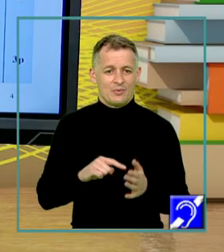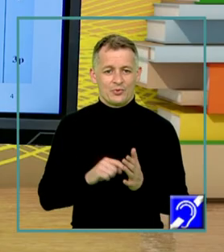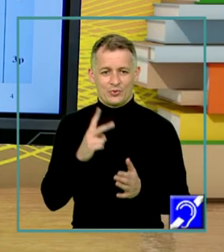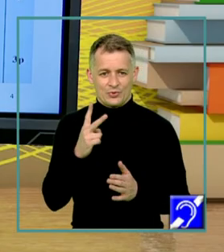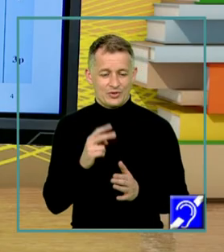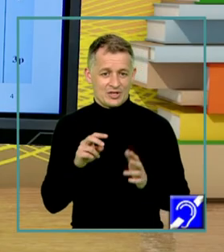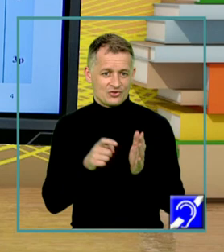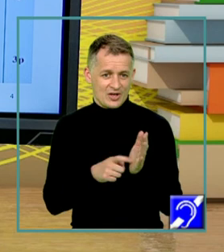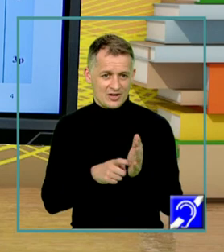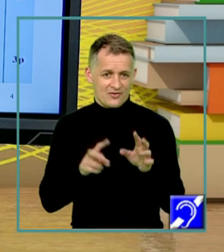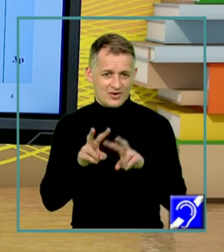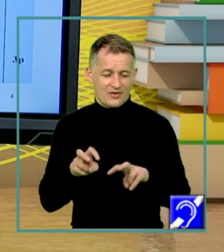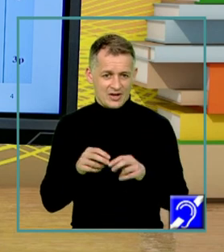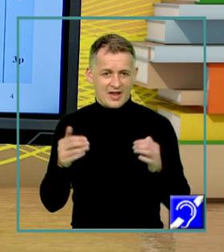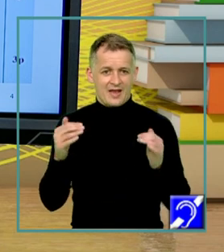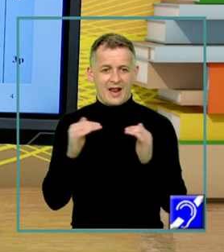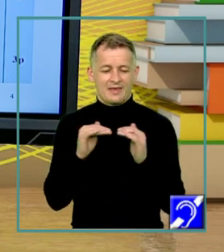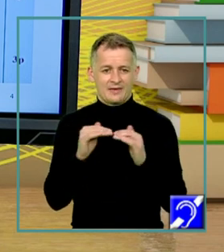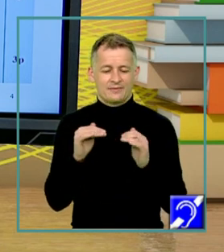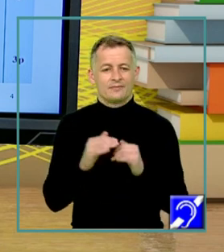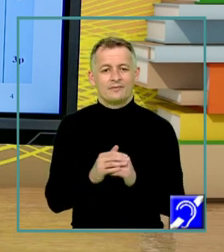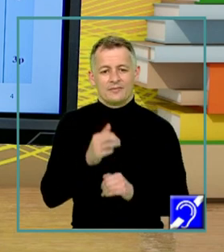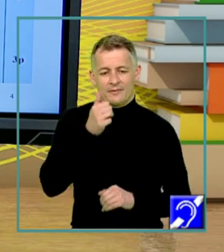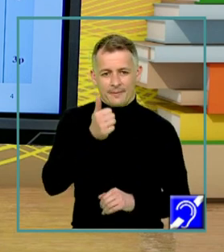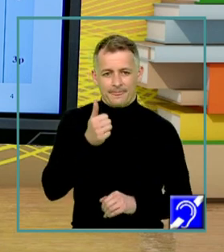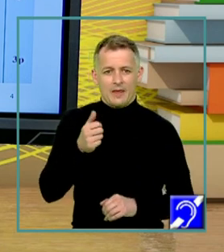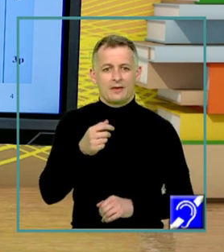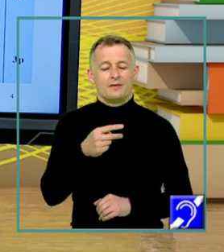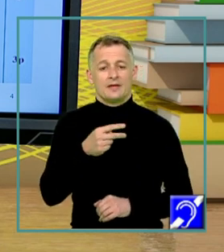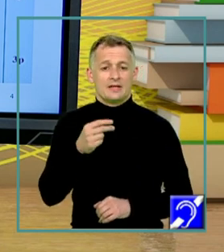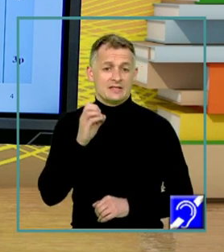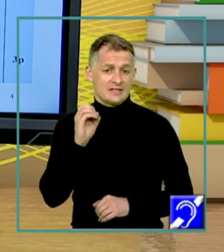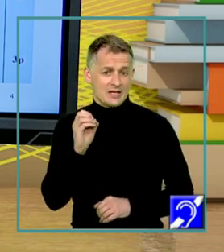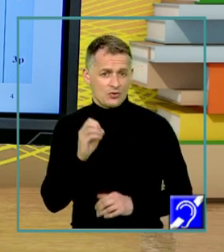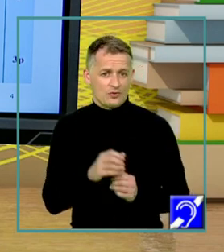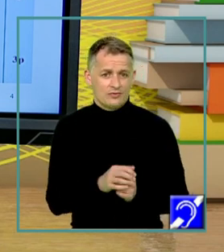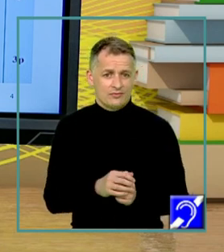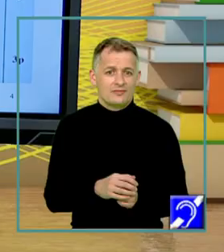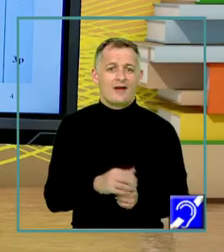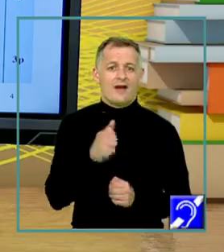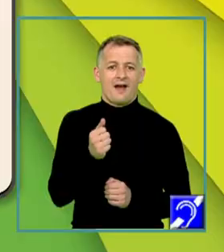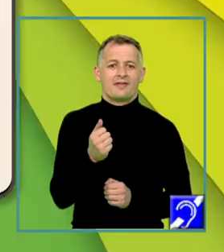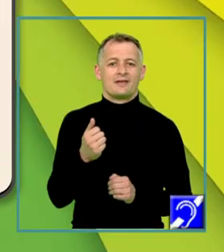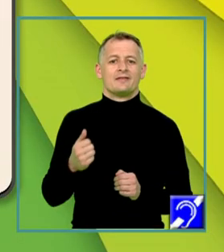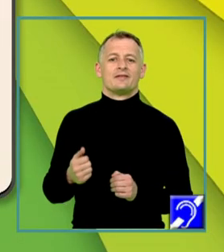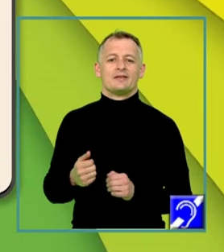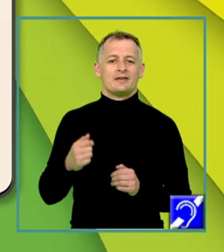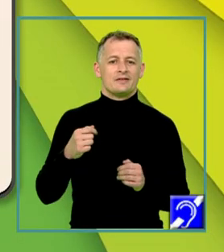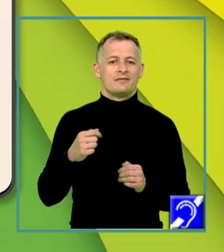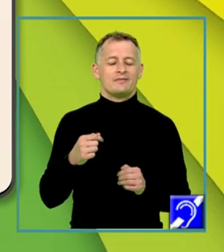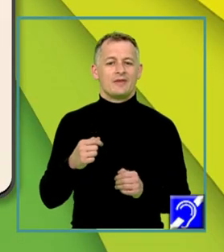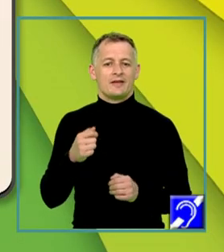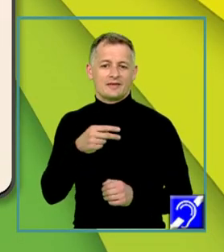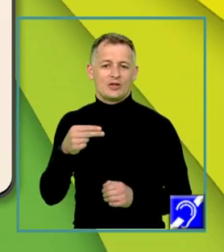verificarea unei egalități A de 0 în mulțicul A de 2021 egal cu